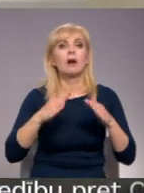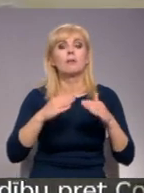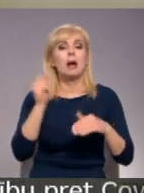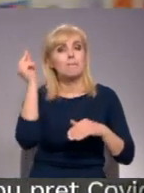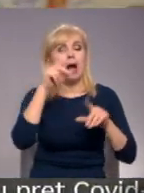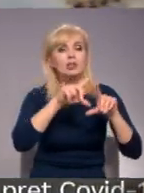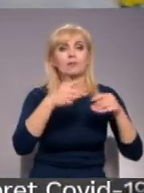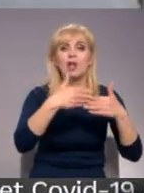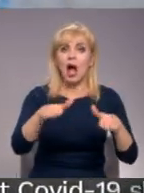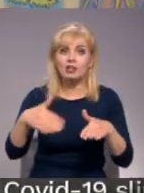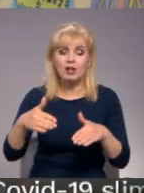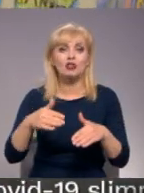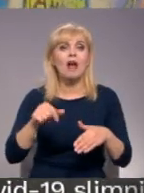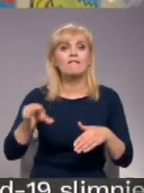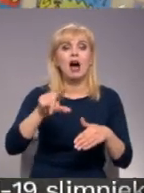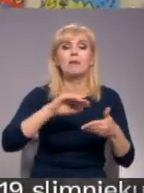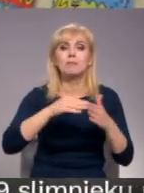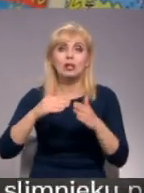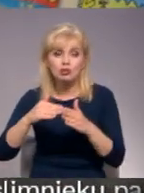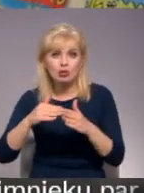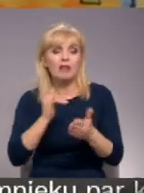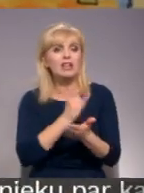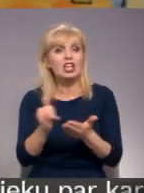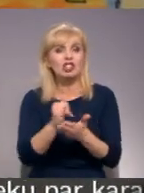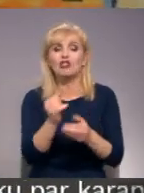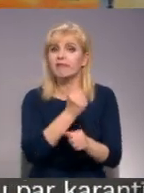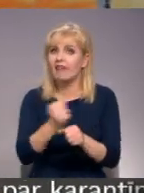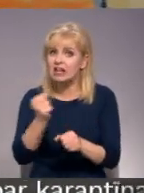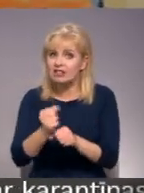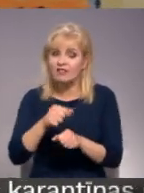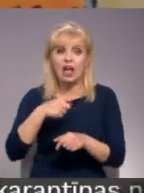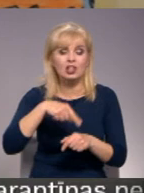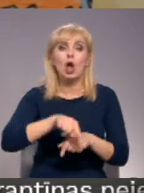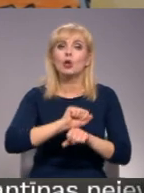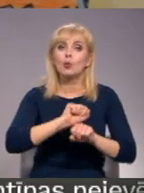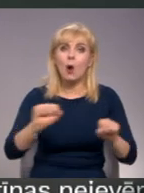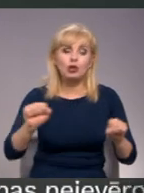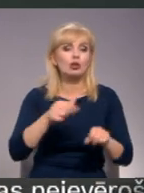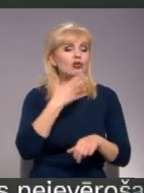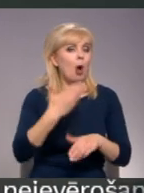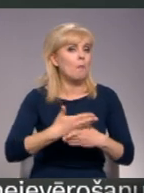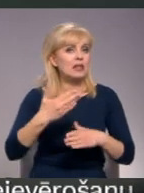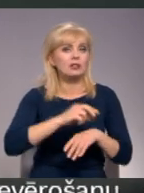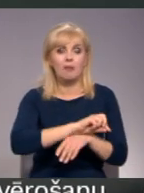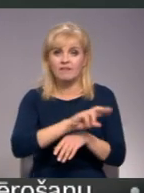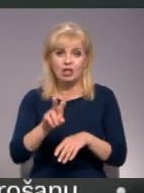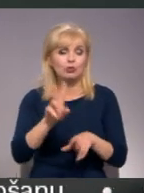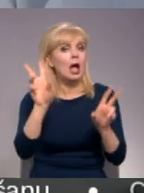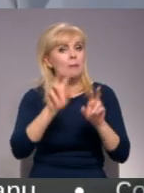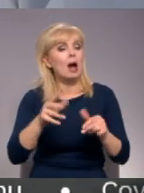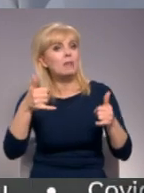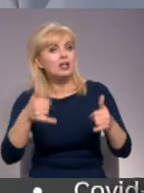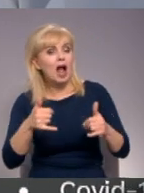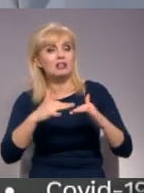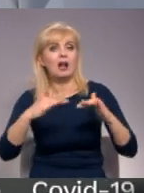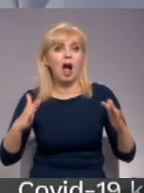atvēršanai, vairākās pilsētās sāktu skolu dezinfekciju, lai nodrošinātu, ka tajās nav bīstamā vīrusa. Tiek vārbaudīti krēsli,